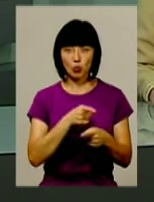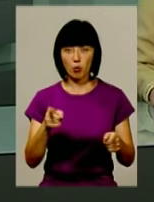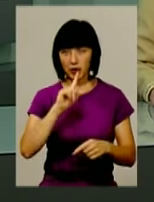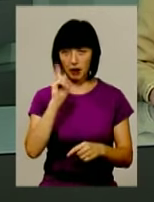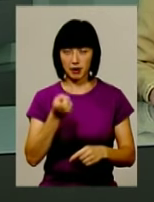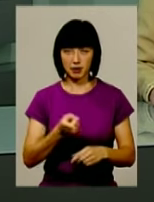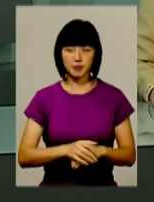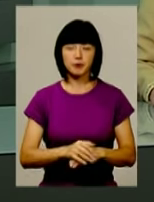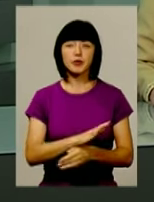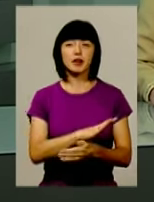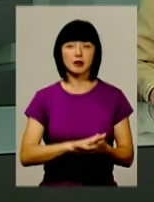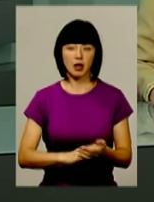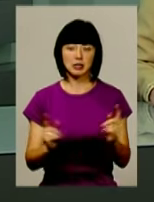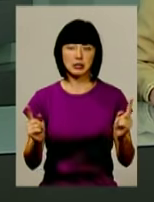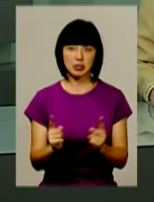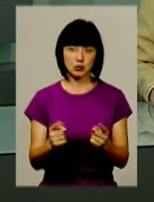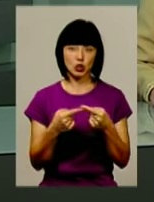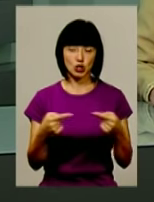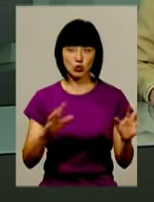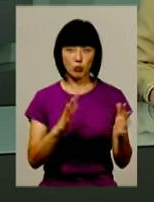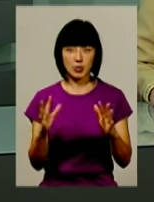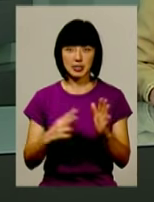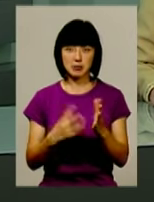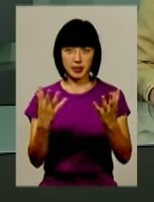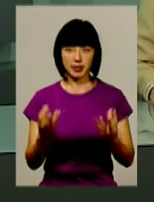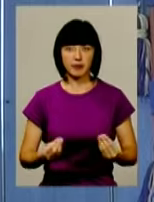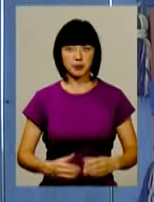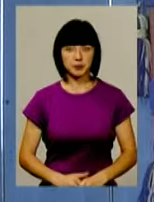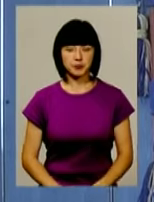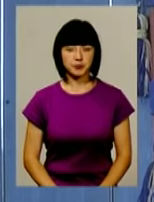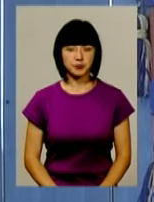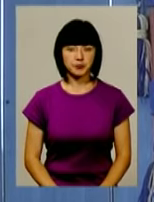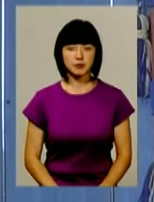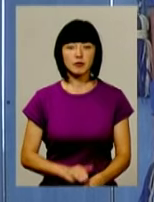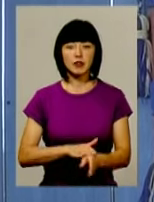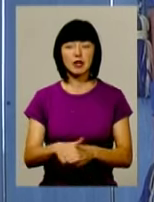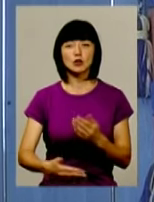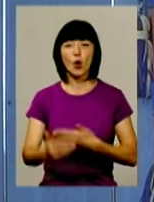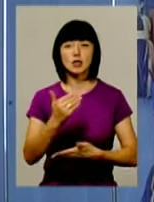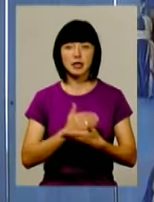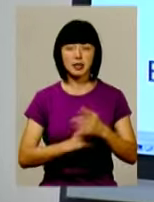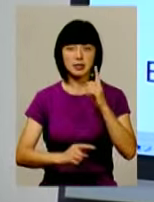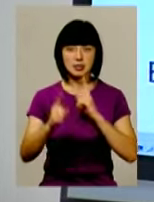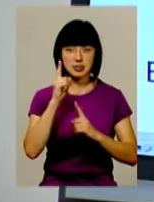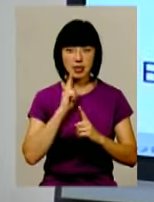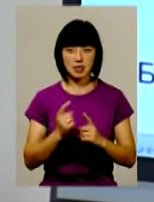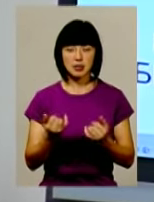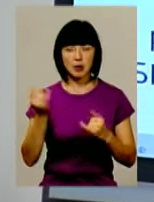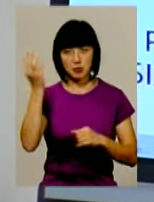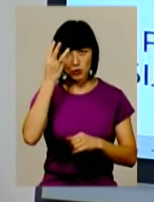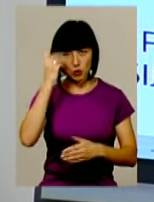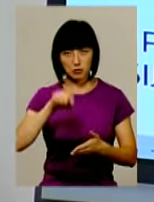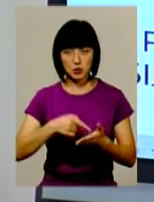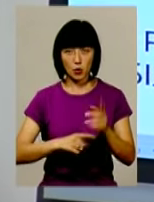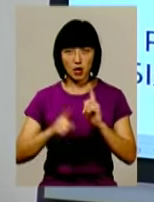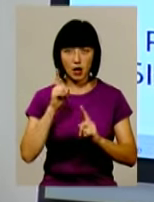рік. Далі стисло про інші події 7 днів. Відбулася остання чергова сесія чинної каденції Хмельницької